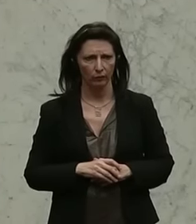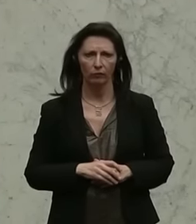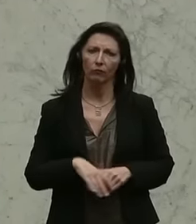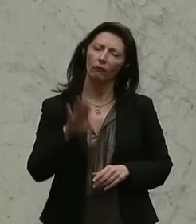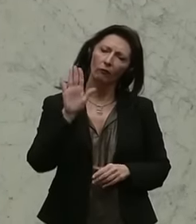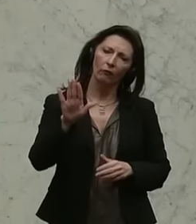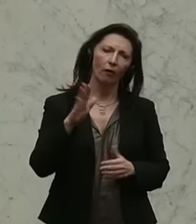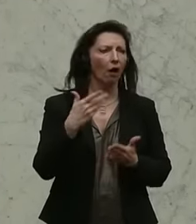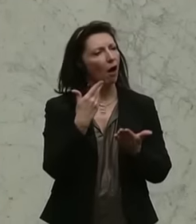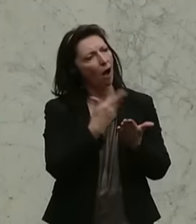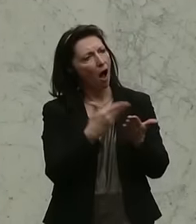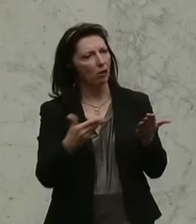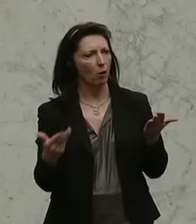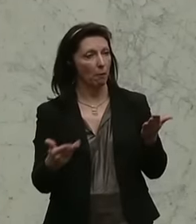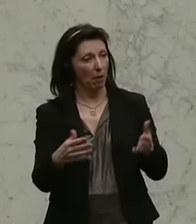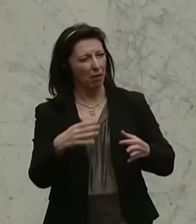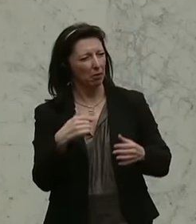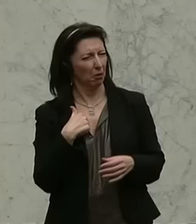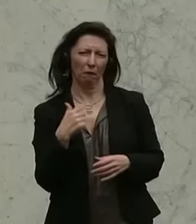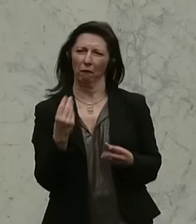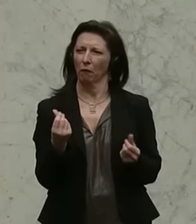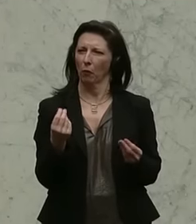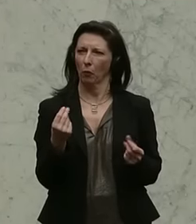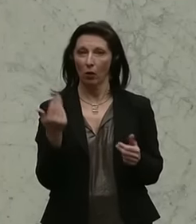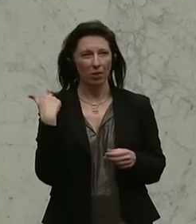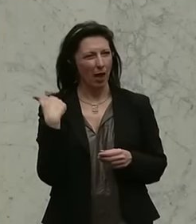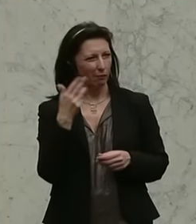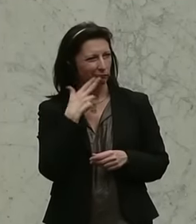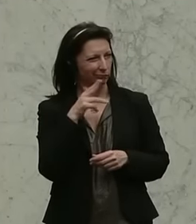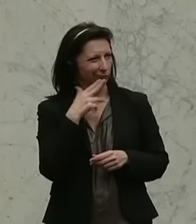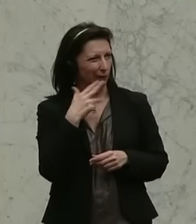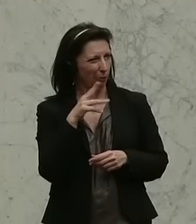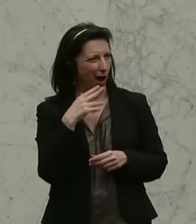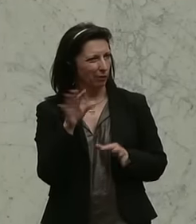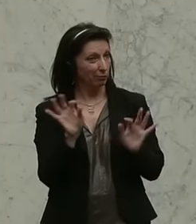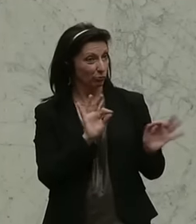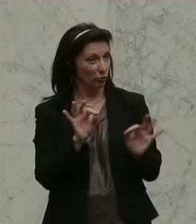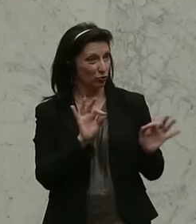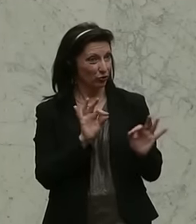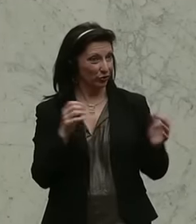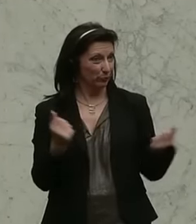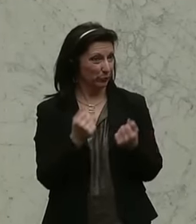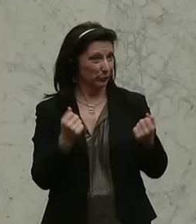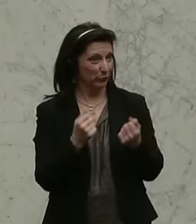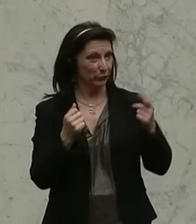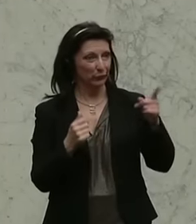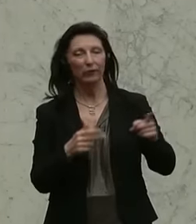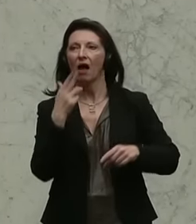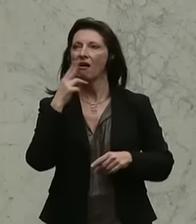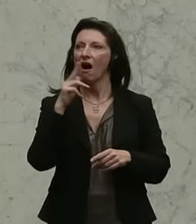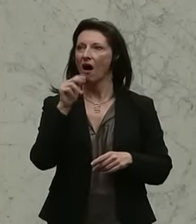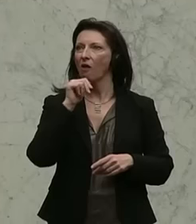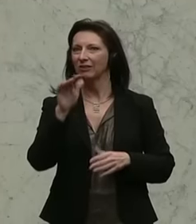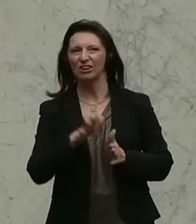Ihre Argumentationen erinnern mich persönlich ein bisschen daran, wie die Tabakindustrie versucht, dauernd darzulegen, dass es ja nicht bewiesen ist, dass Rauchen schädlich sei,